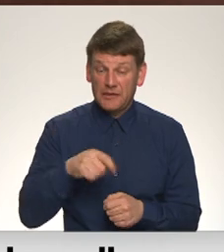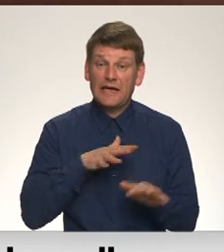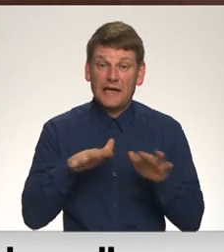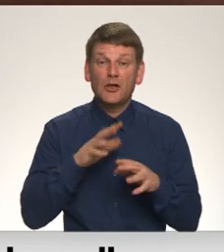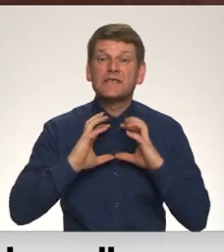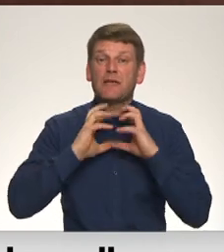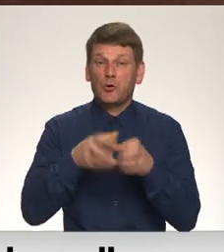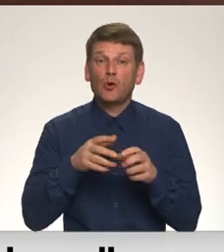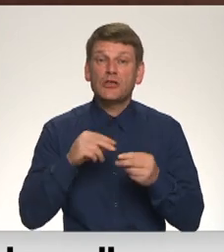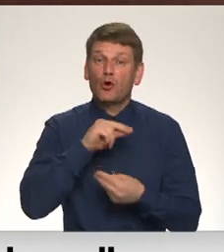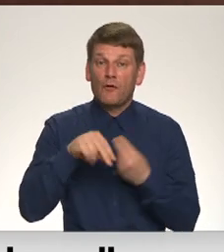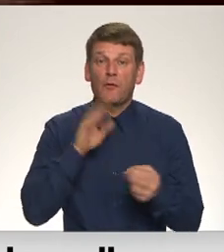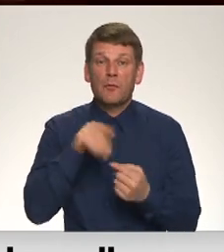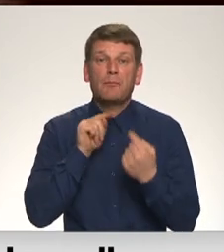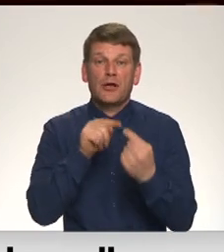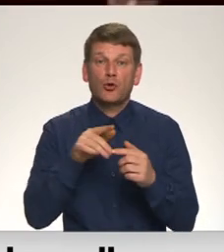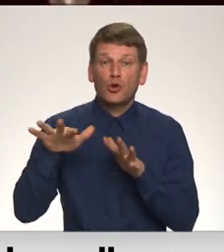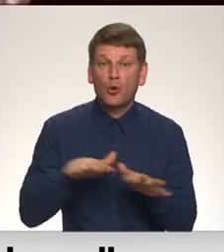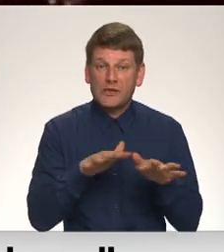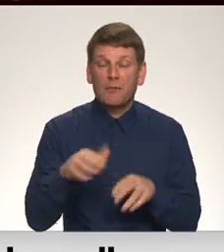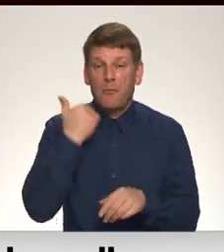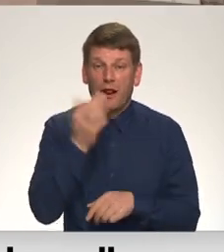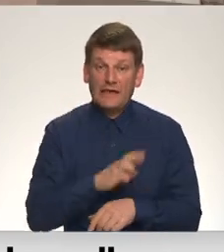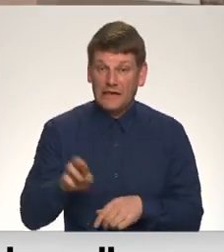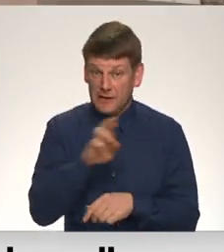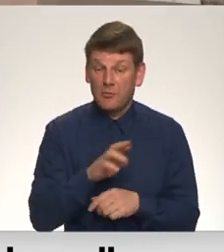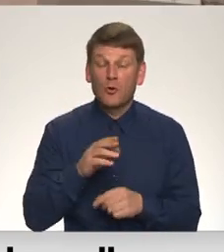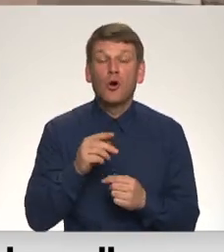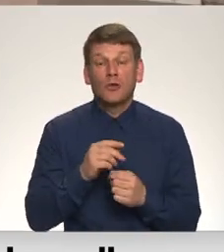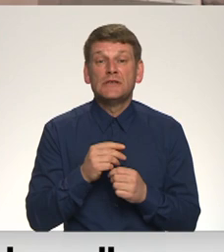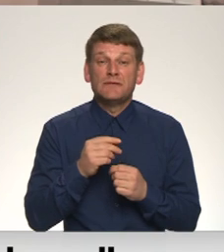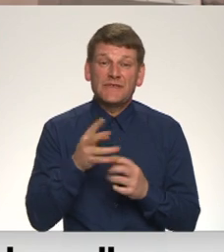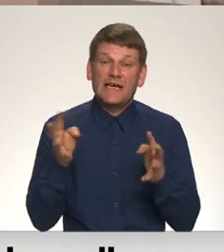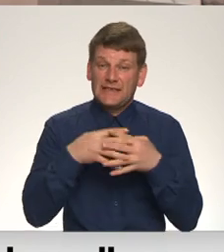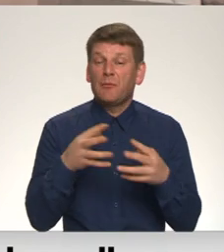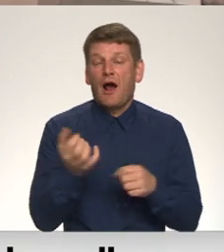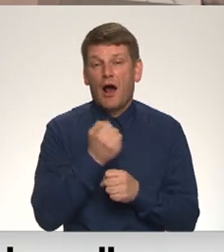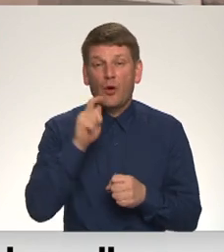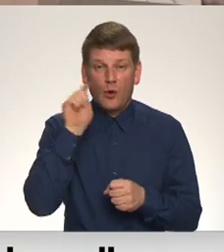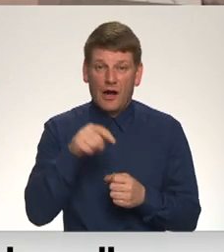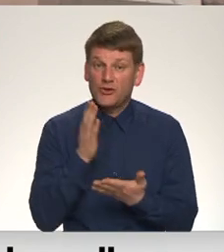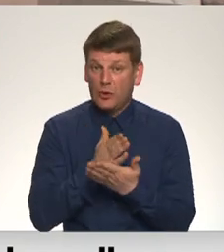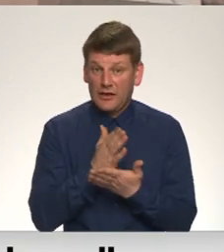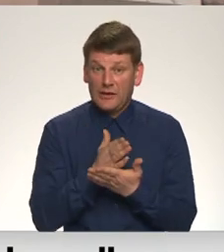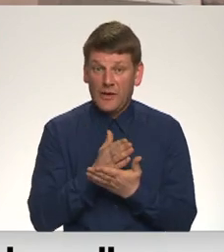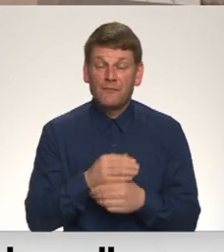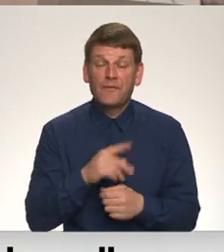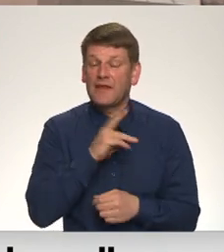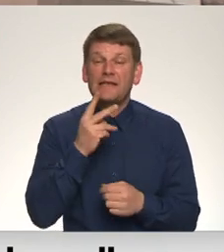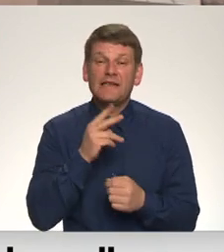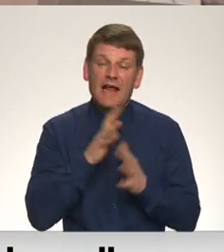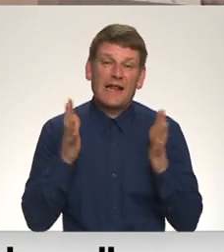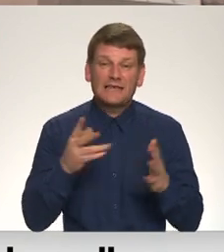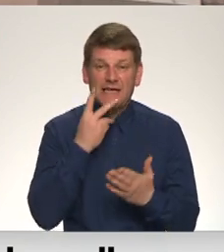startātas konferences par pretošanās kustībām Baltijā, kontekstā ar pašreizējiem notikumiem Ukrainā. Un lūk neliels ieskats abošajos